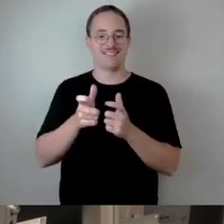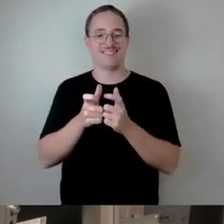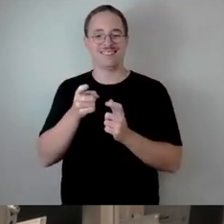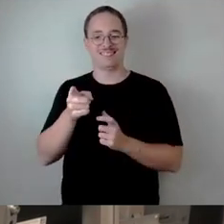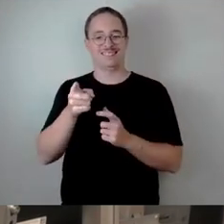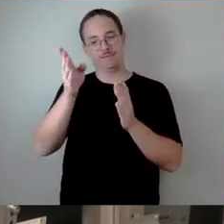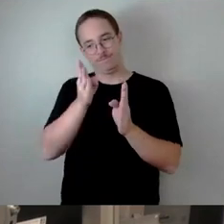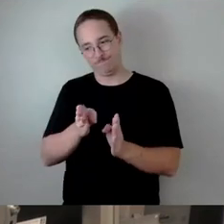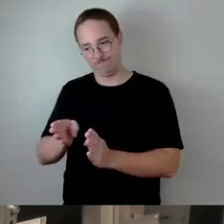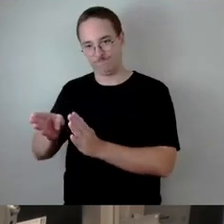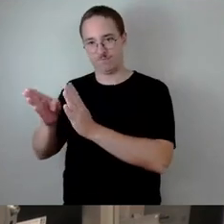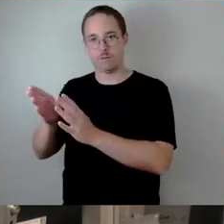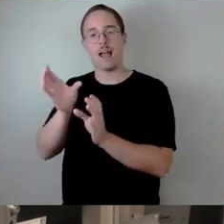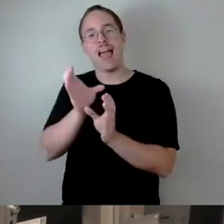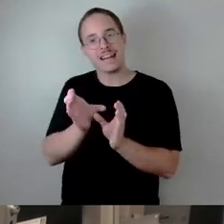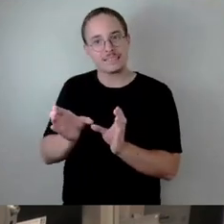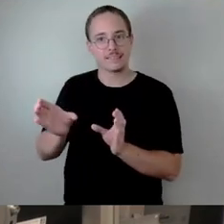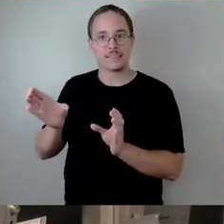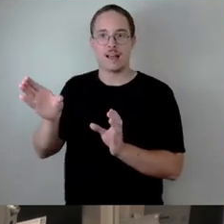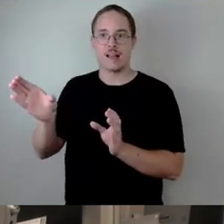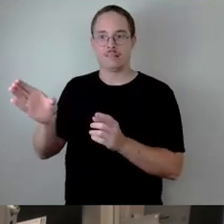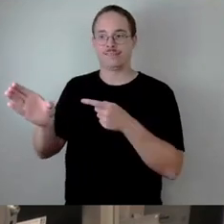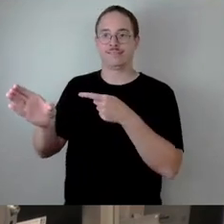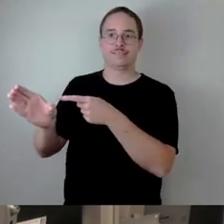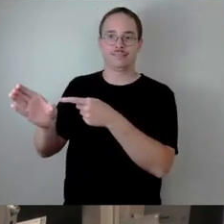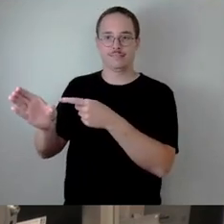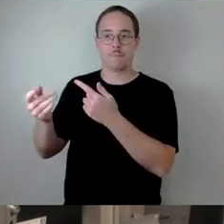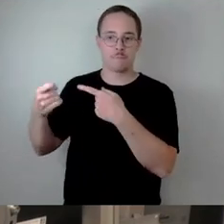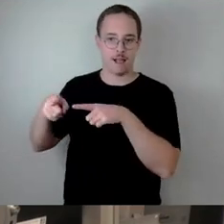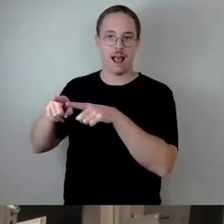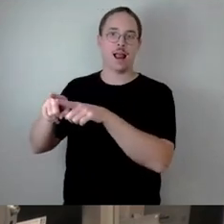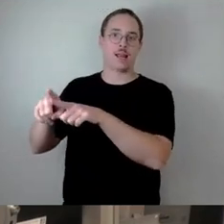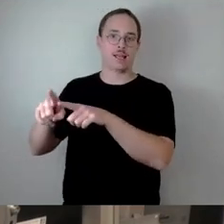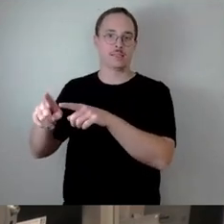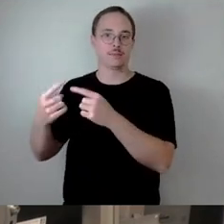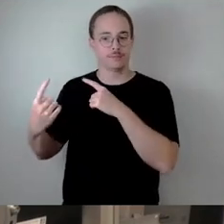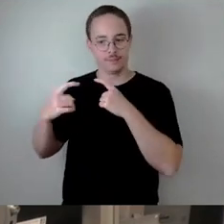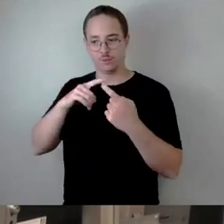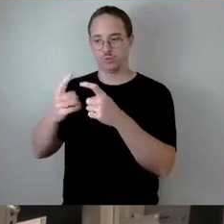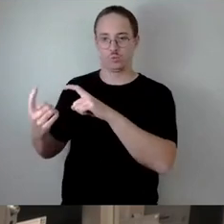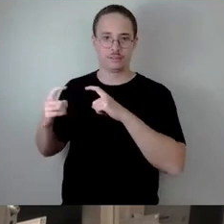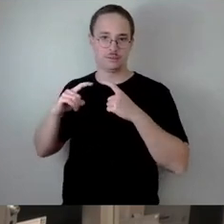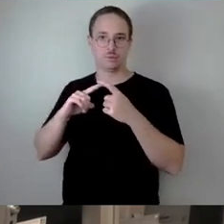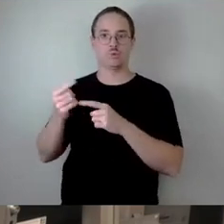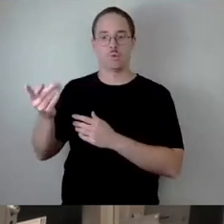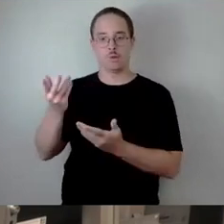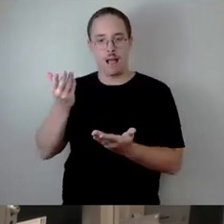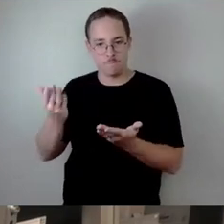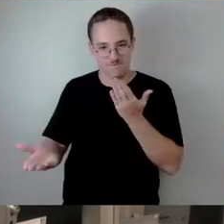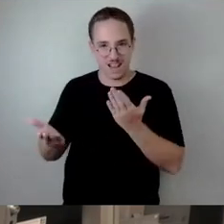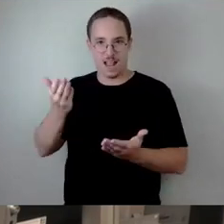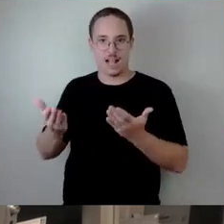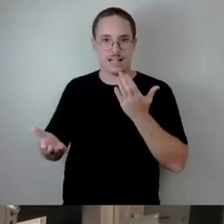Fragestellungen parallel diskutieren können. Dass man abwägen kann, ist das wichtiger, ist etwas anderes wichtiger. Dass man das einfach